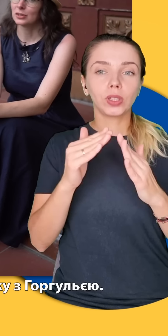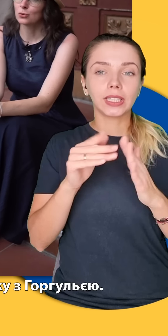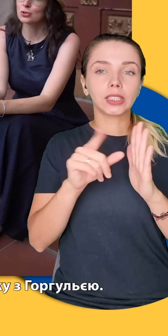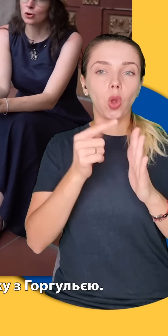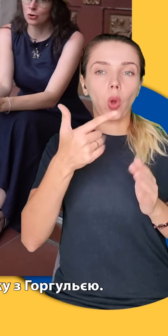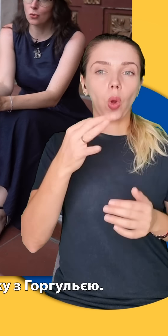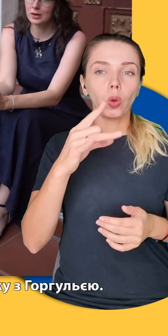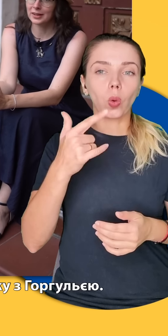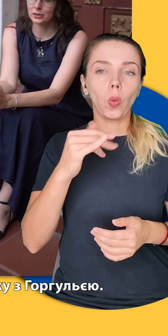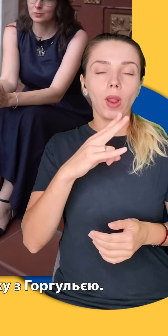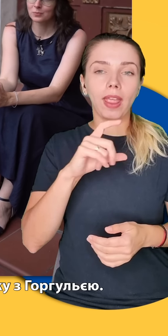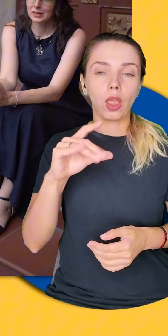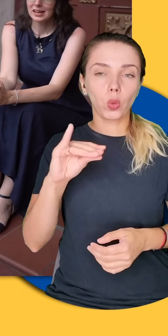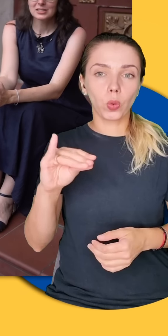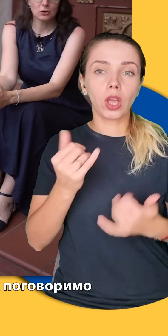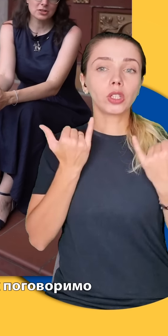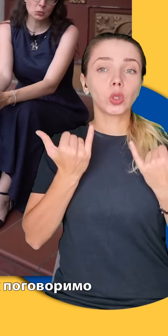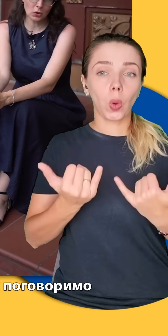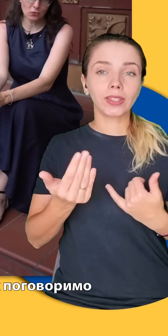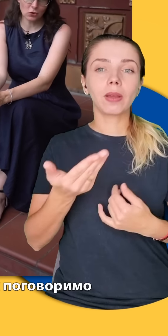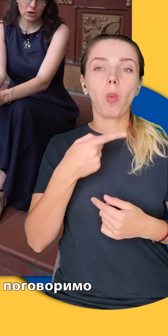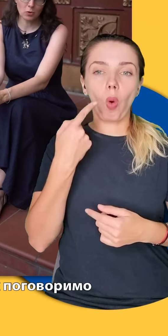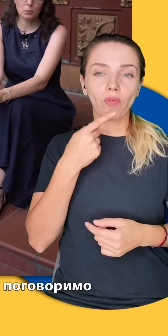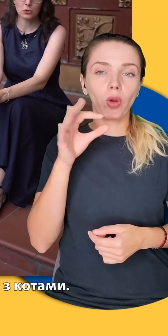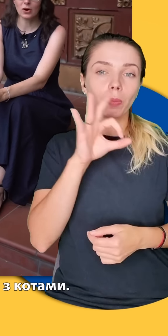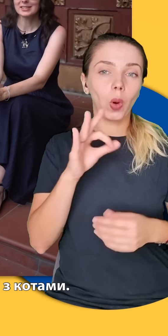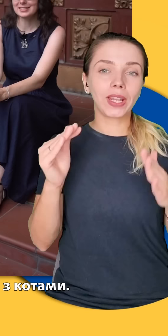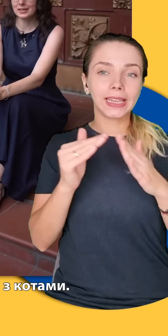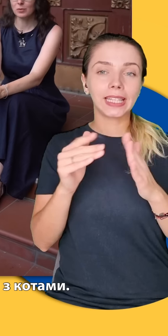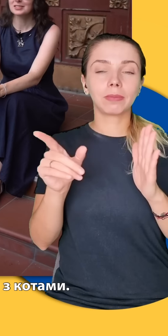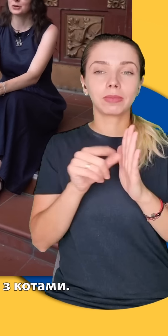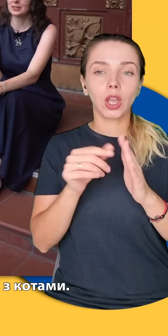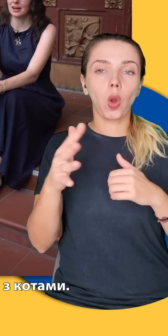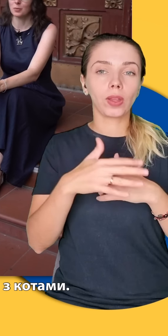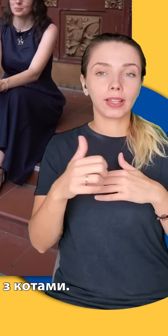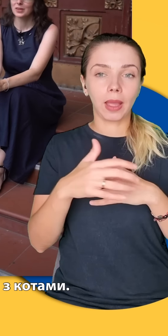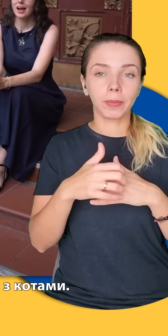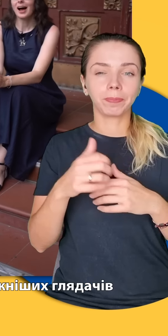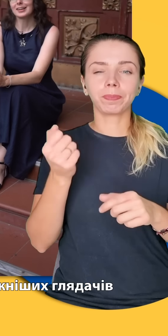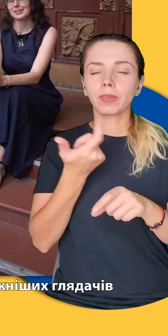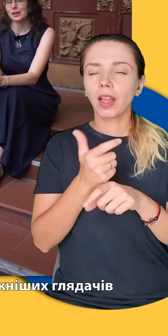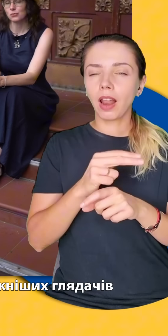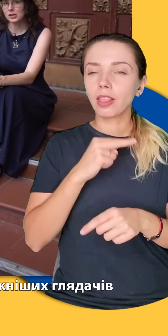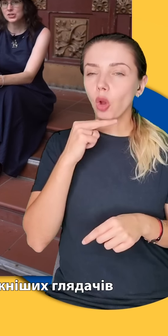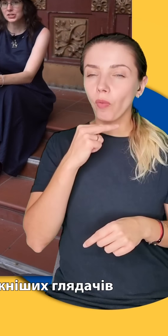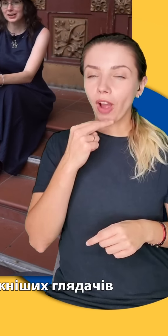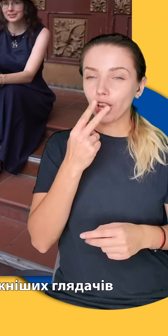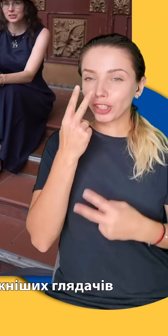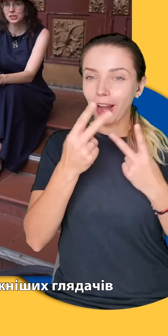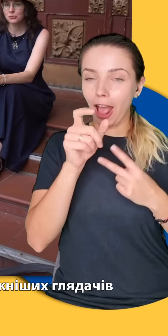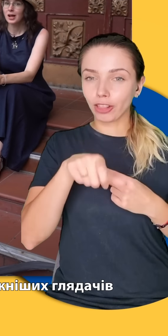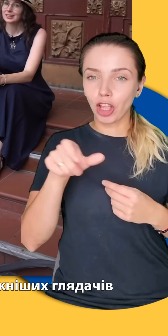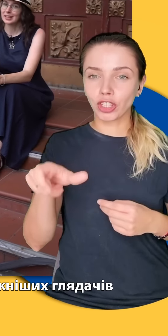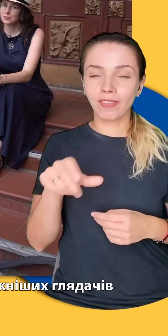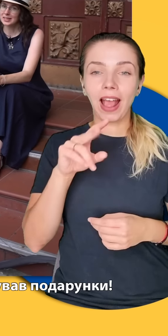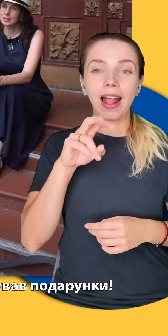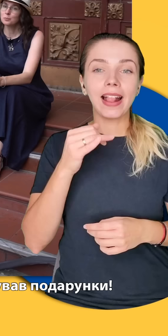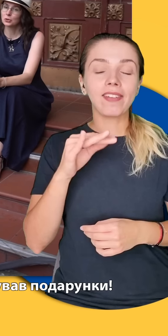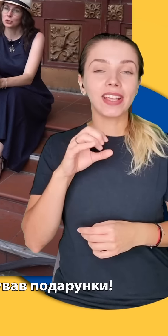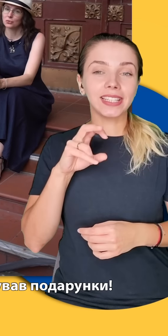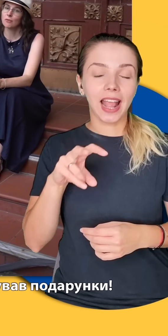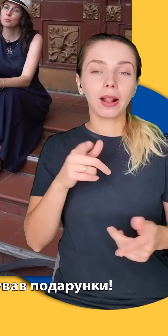будинку з горгул'єю. Сьогодні ж поговоримо про дім котами. А для найважніших глядачів